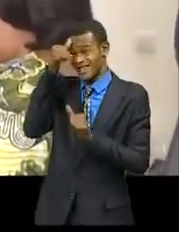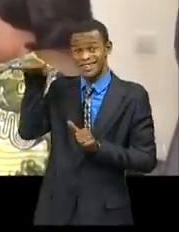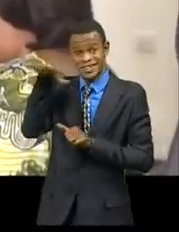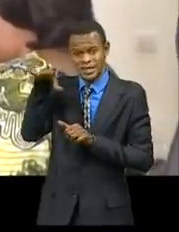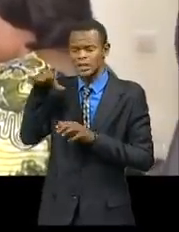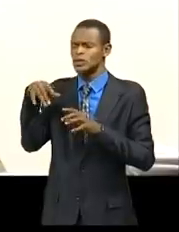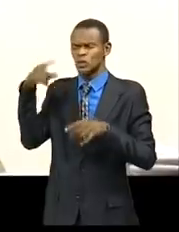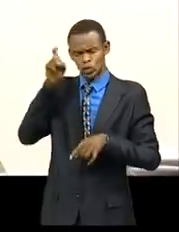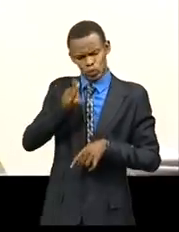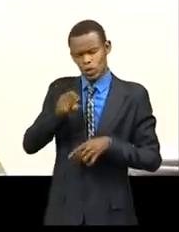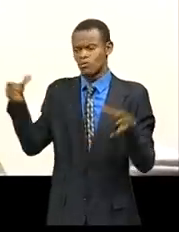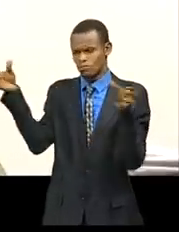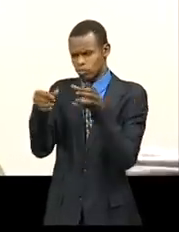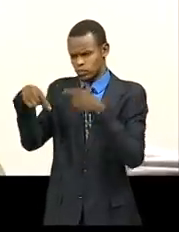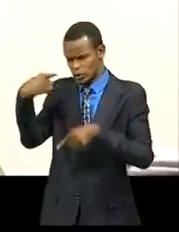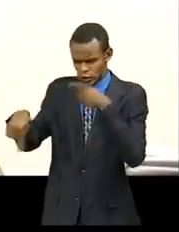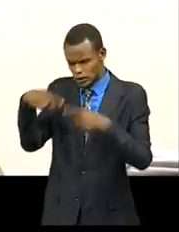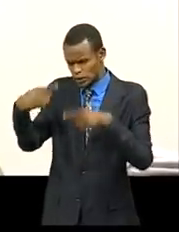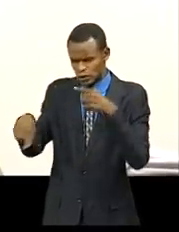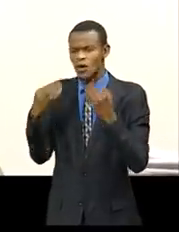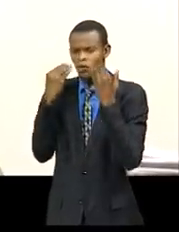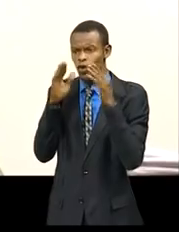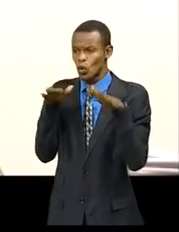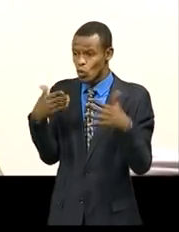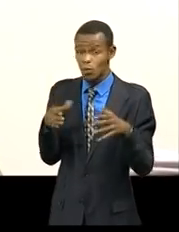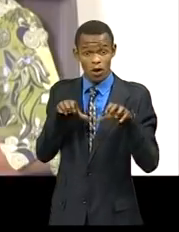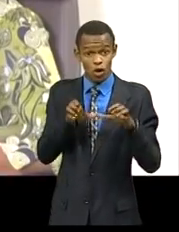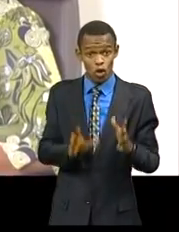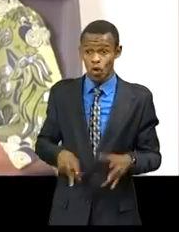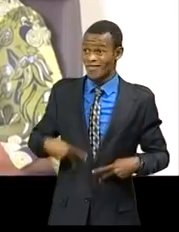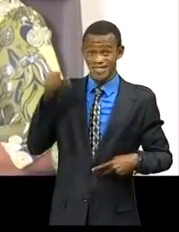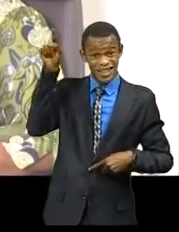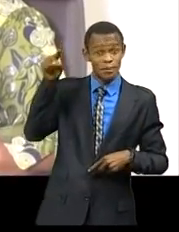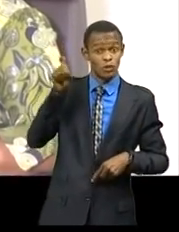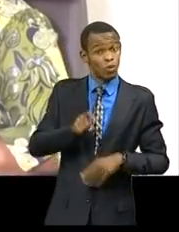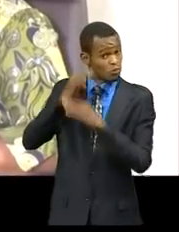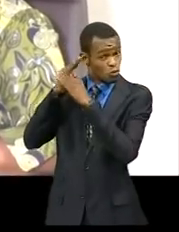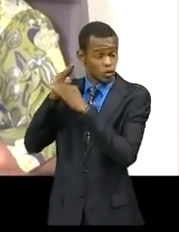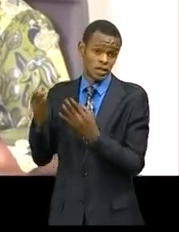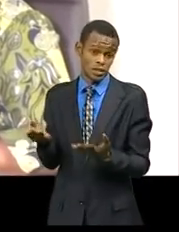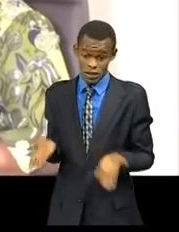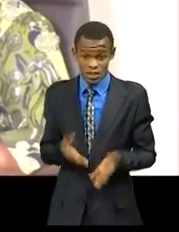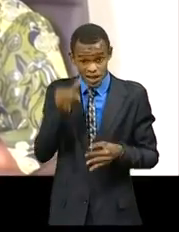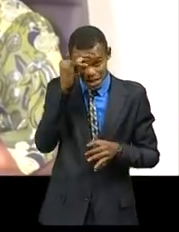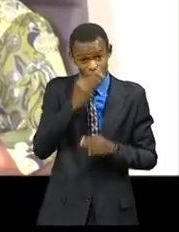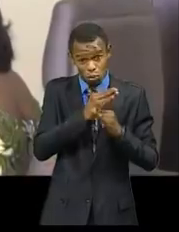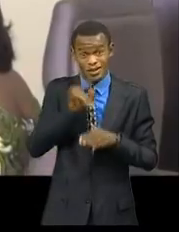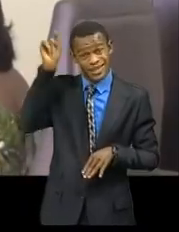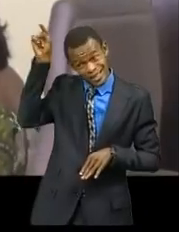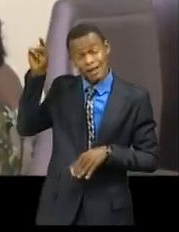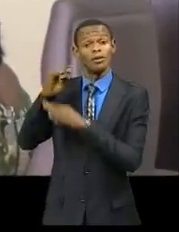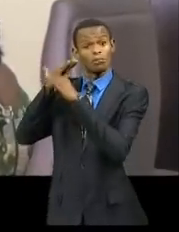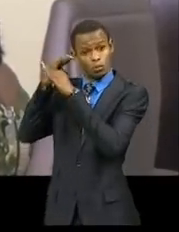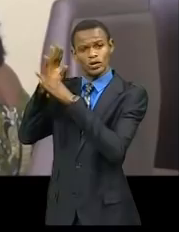conclusion d'un accord de protection mutuelle de leurs ressortissants respectifs sur les territoires de l'un et de l'autre. Cet accord